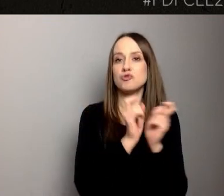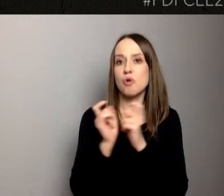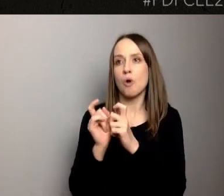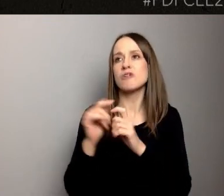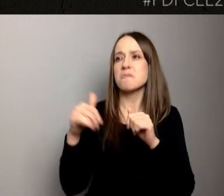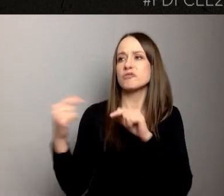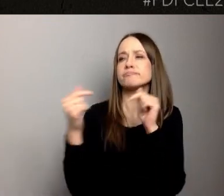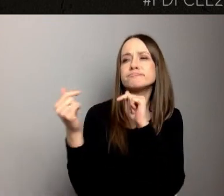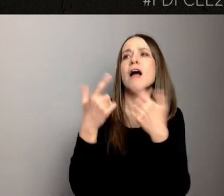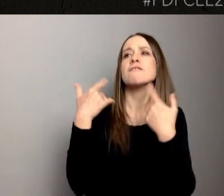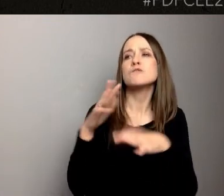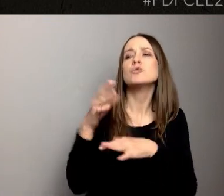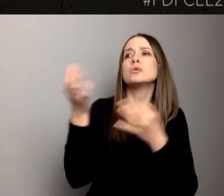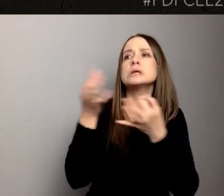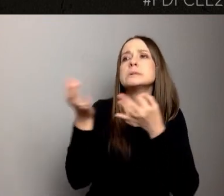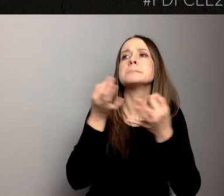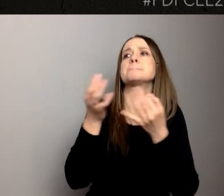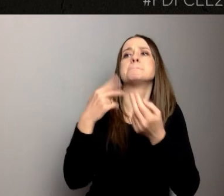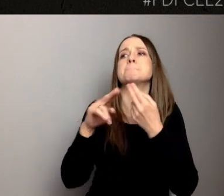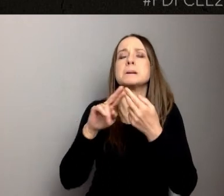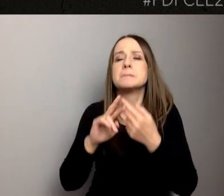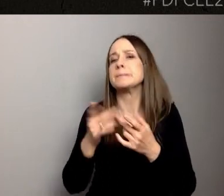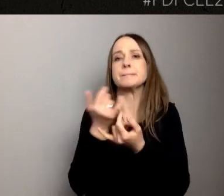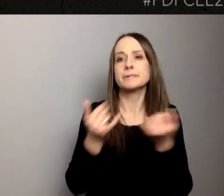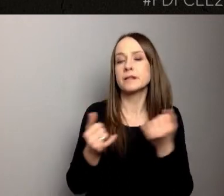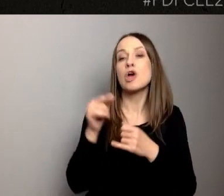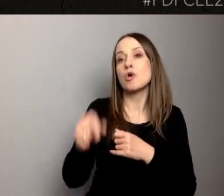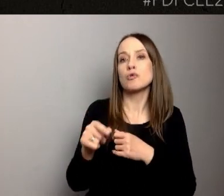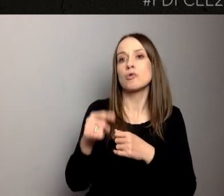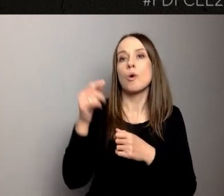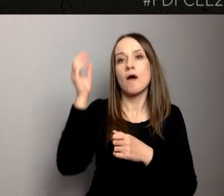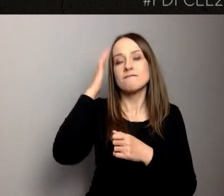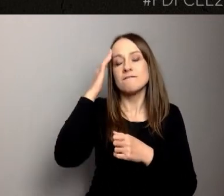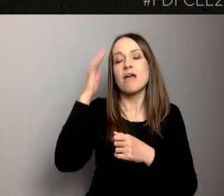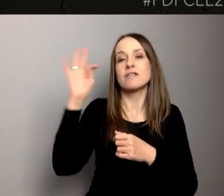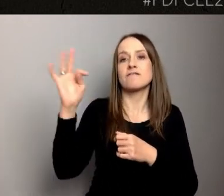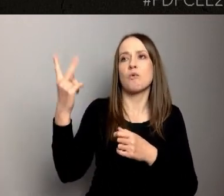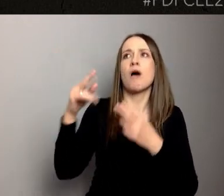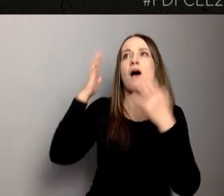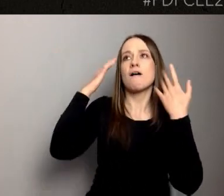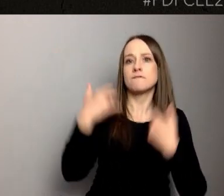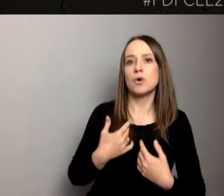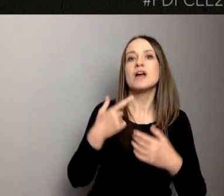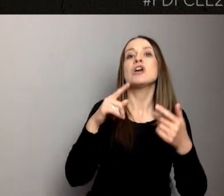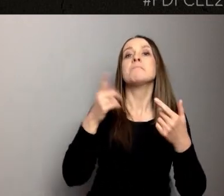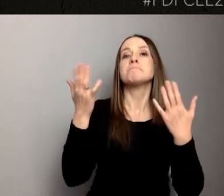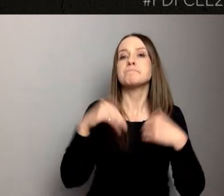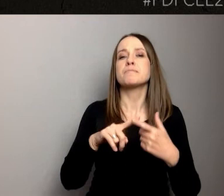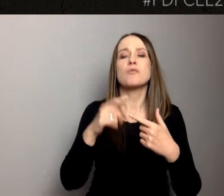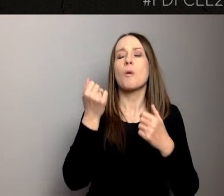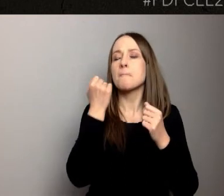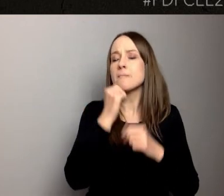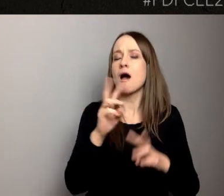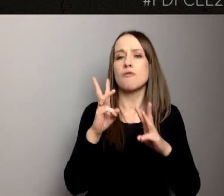wiedzę od nich samych, ale co jest bardzo ważne, to w ogóle dane miejskie. I to jest chyba ta sytuacja, w której